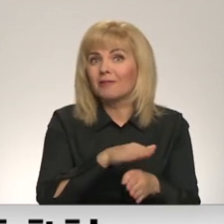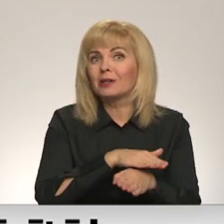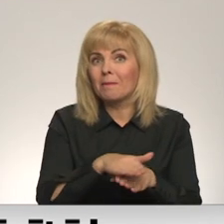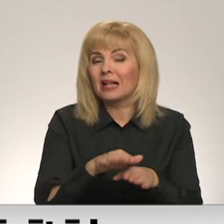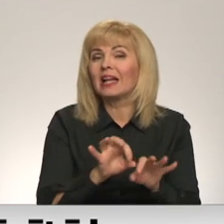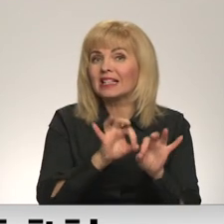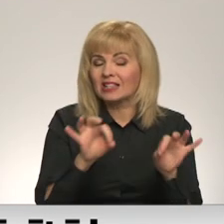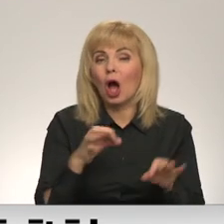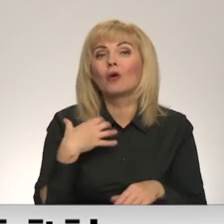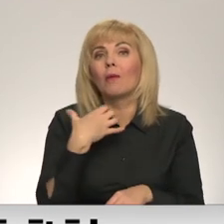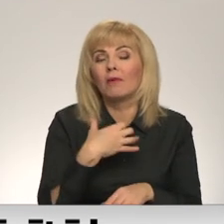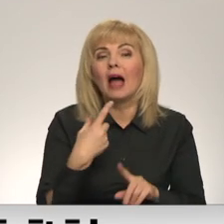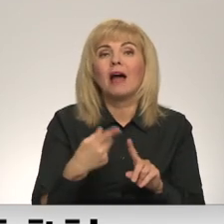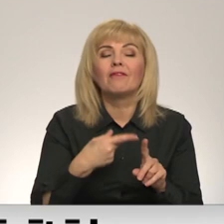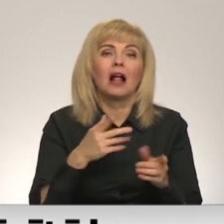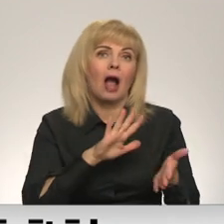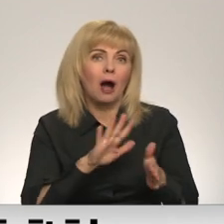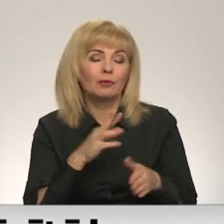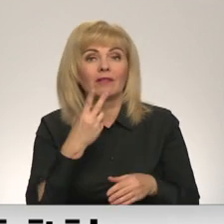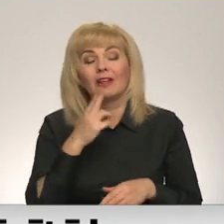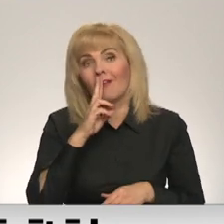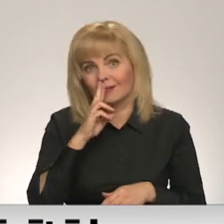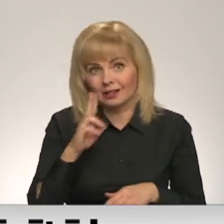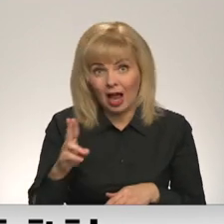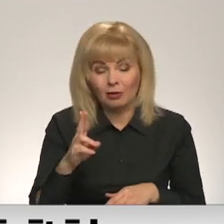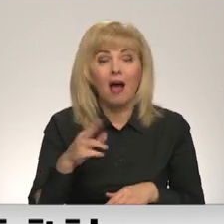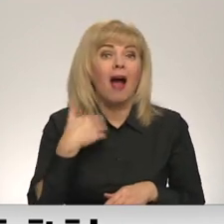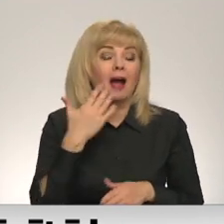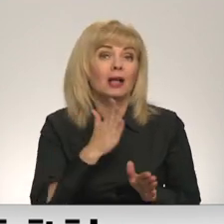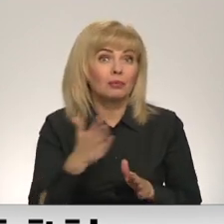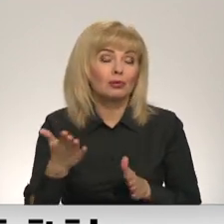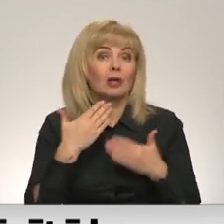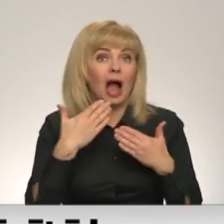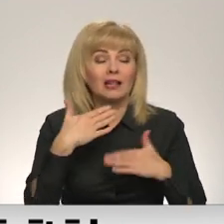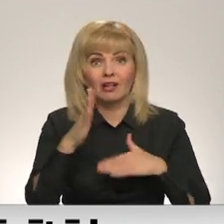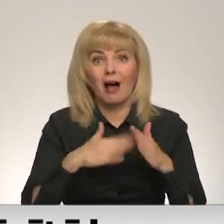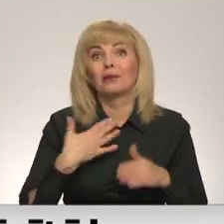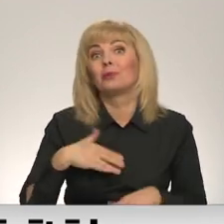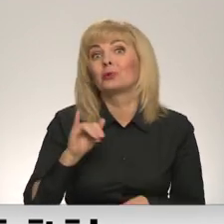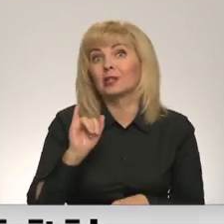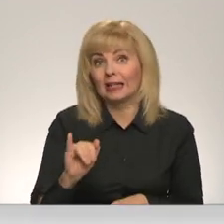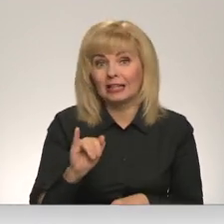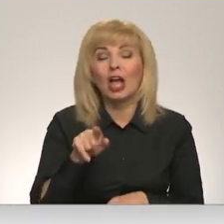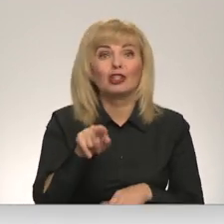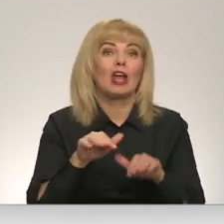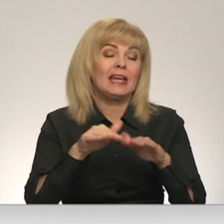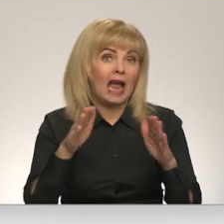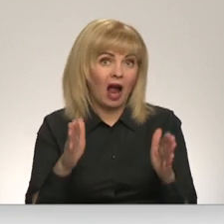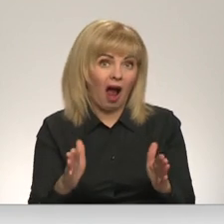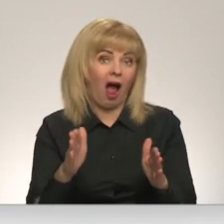iedarbināšanai vajadzīgas vēl aptuveni divas nedēļas. Tad, kad būs gaisa kvalitāte sliktā, tad šī iekārta